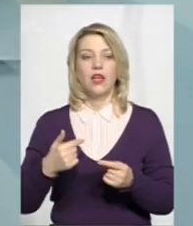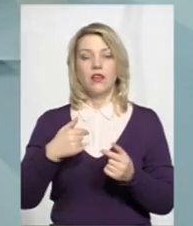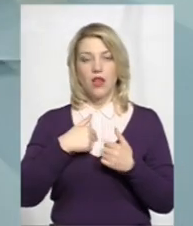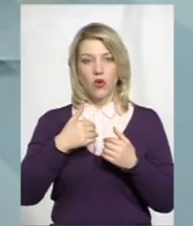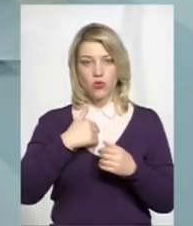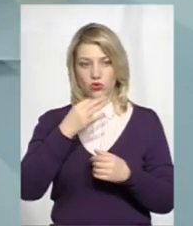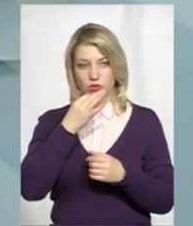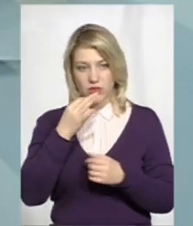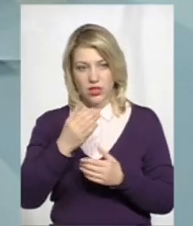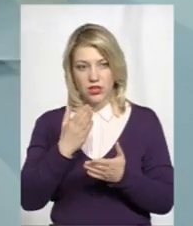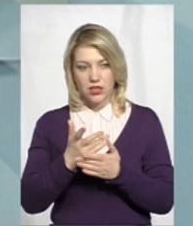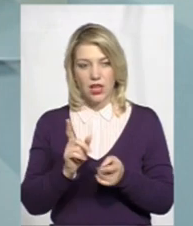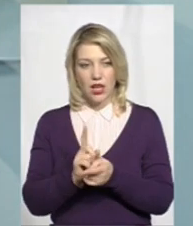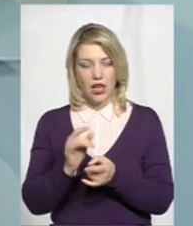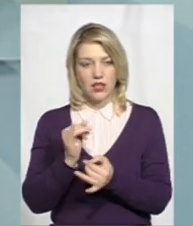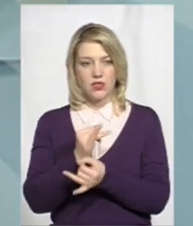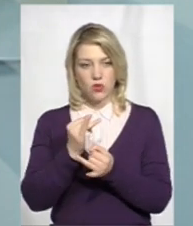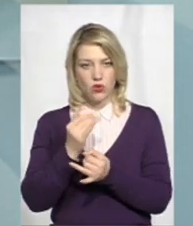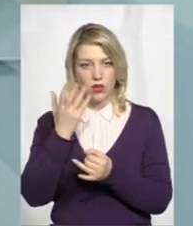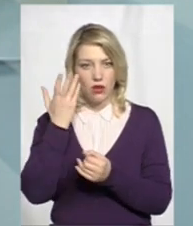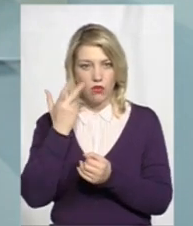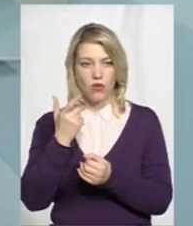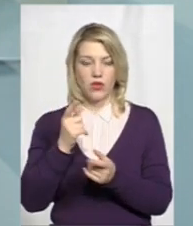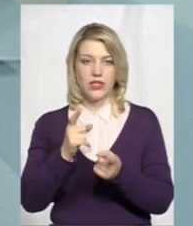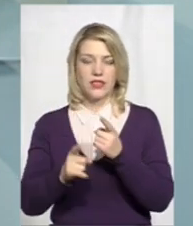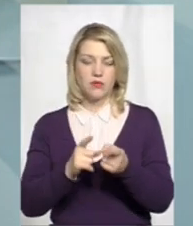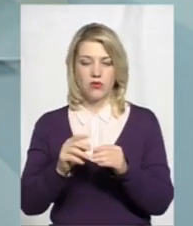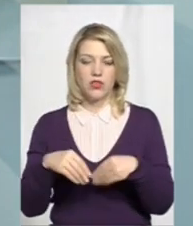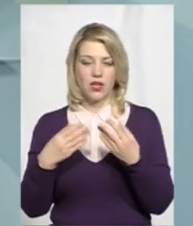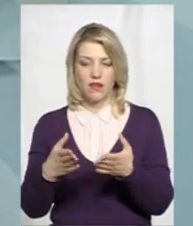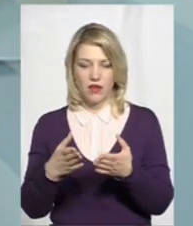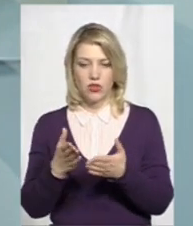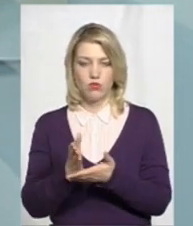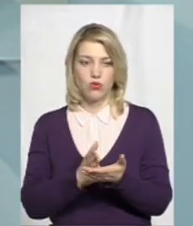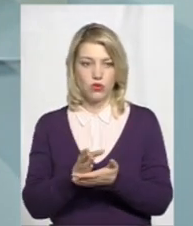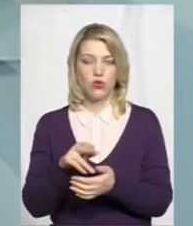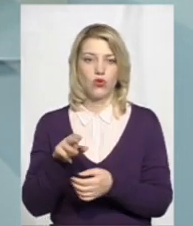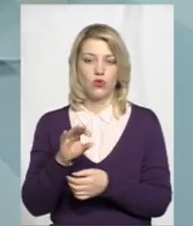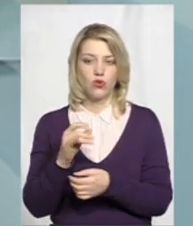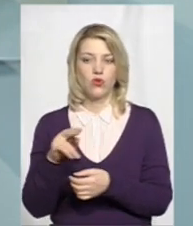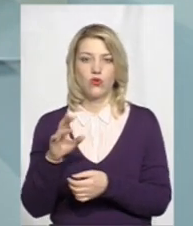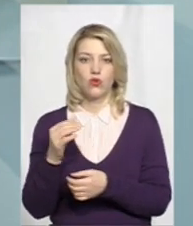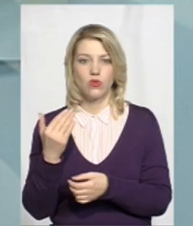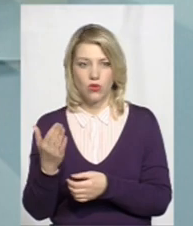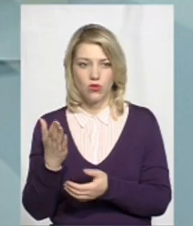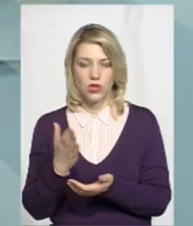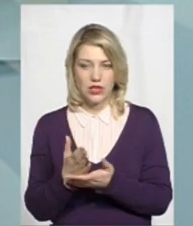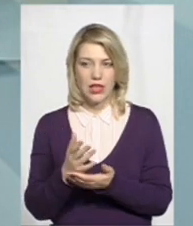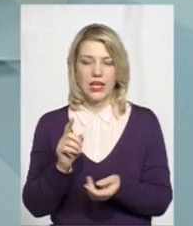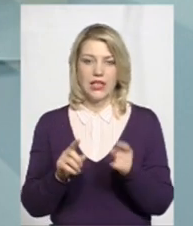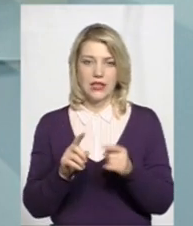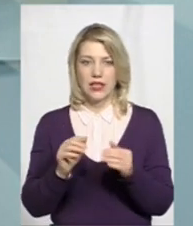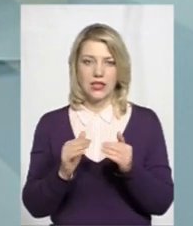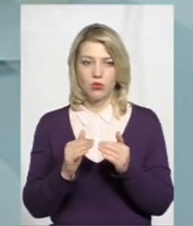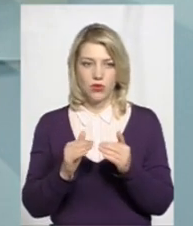що є і така історія, коли змінюється надавач послуги, то до нього є, тому що деякі